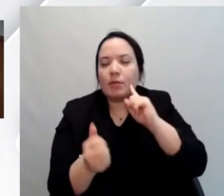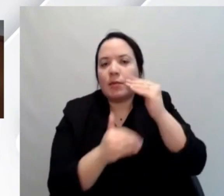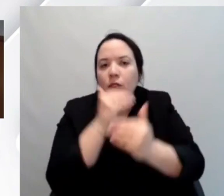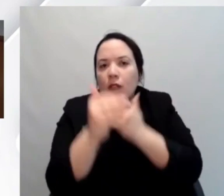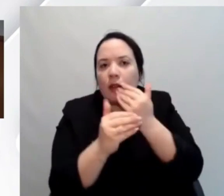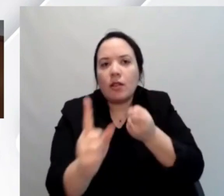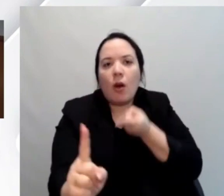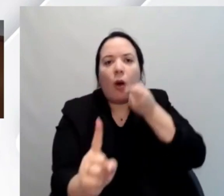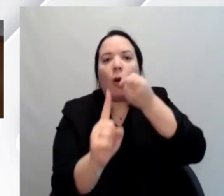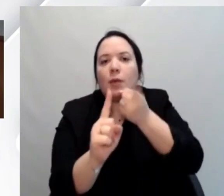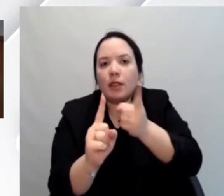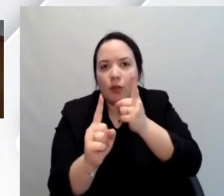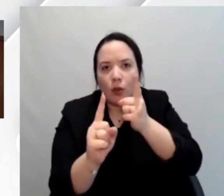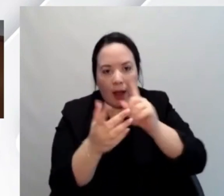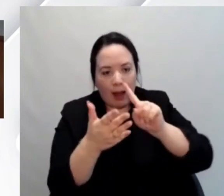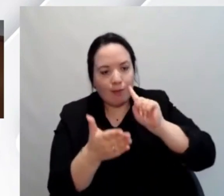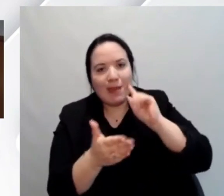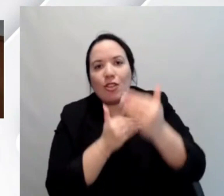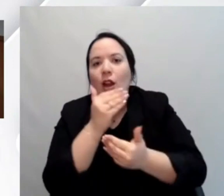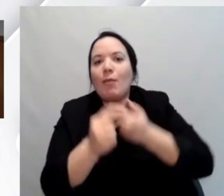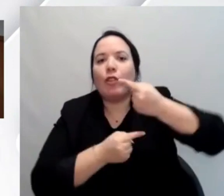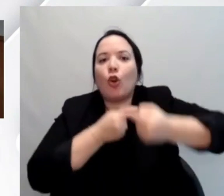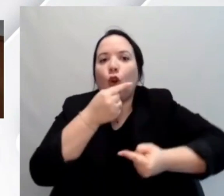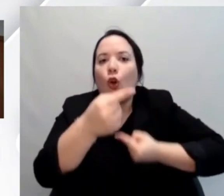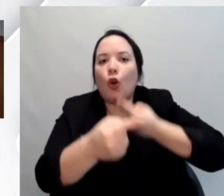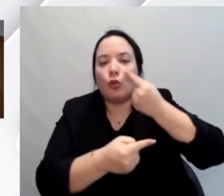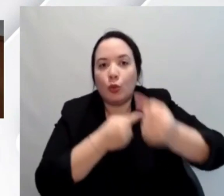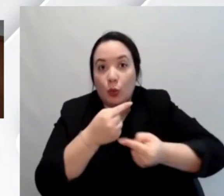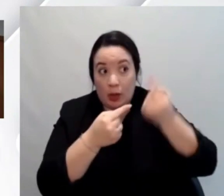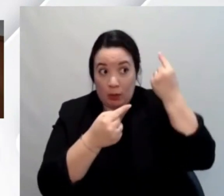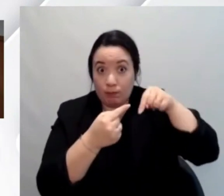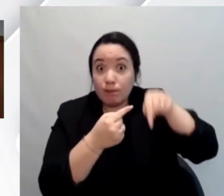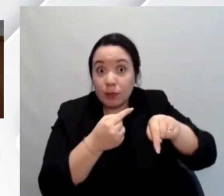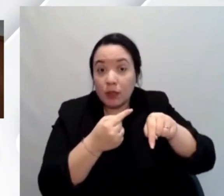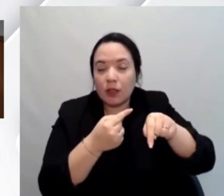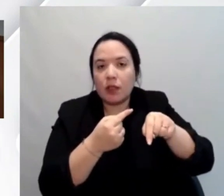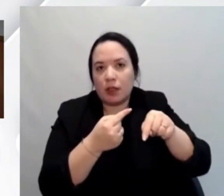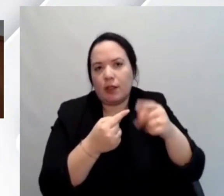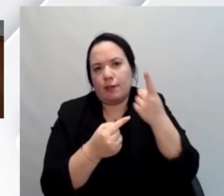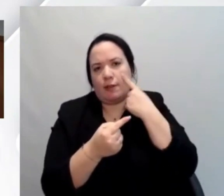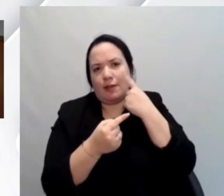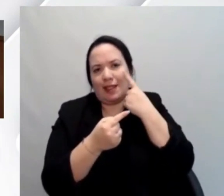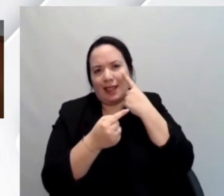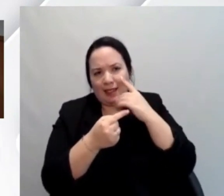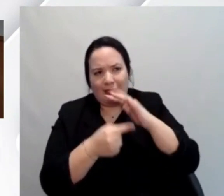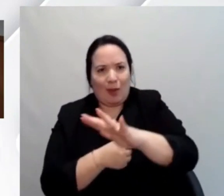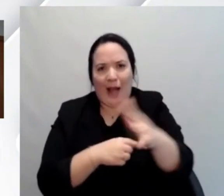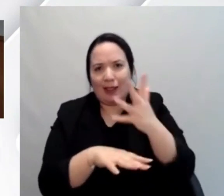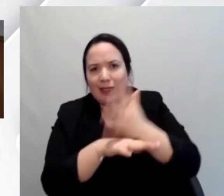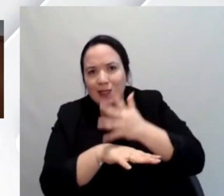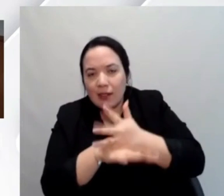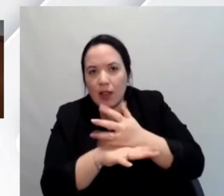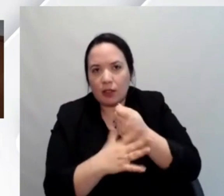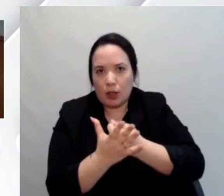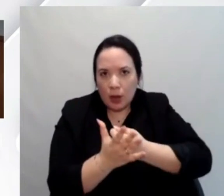puntare ad un miglioramento continuo del prodotto. Quindi, ribadendo questa cosa importante, poi vedremo anche con altri interventi quanto è